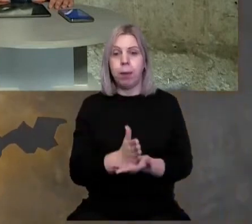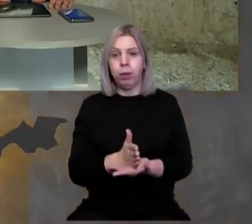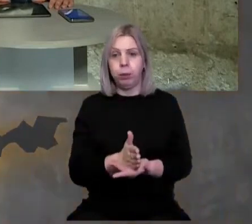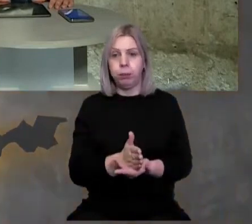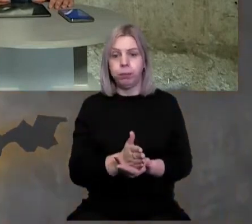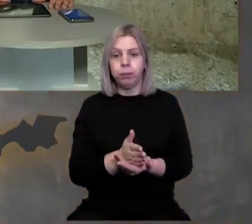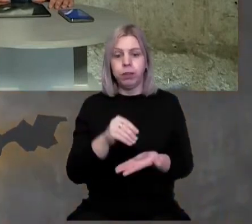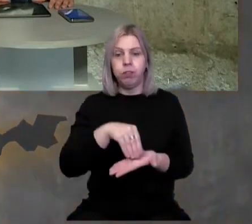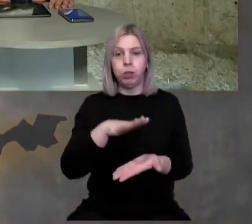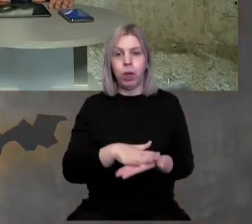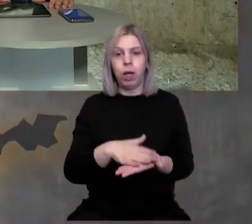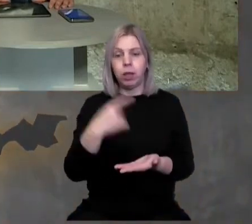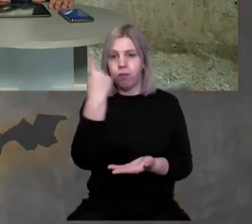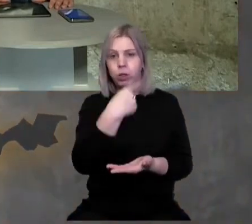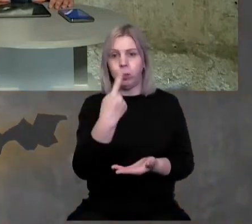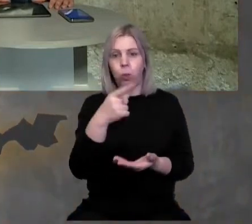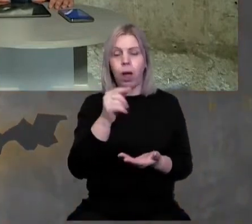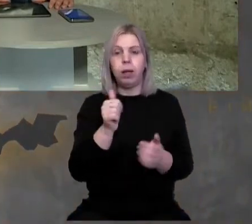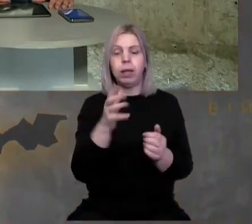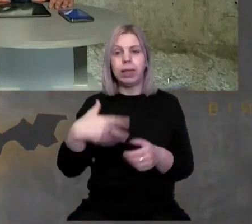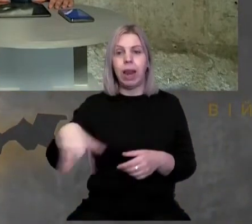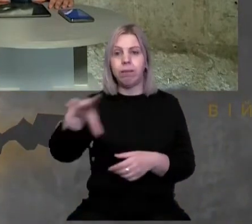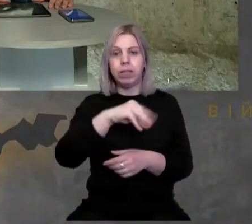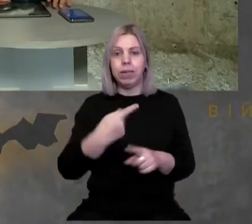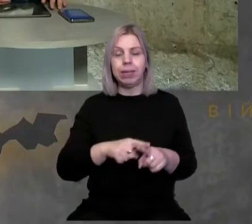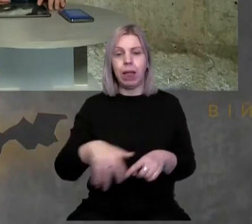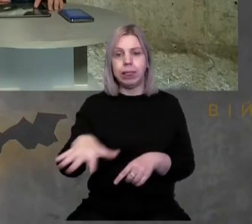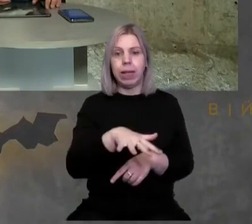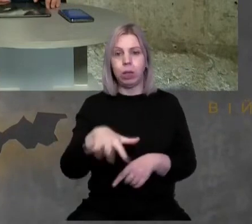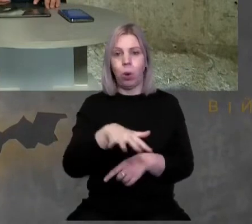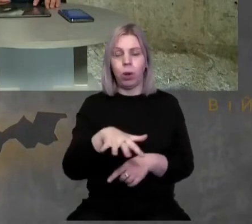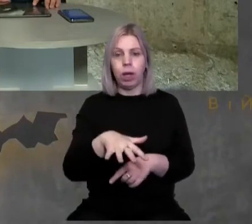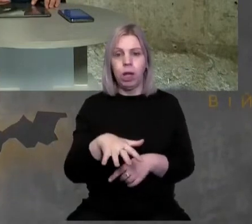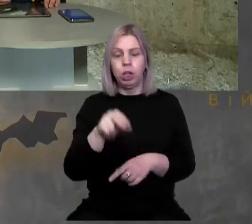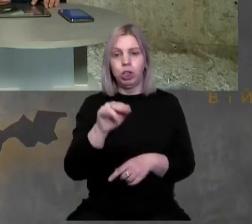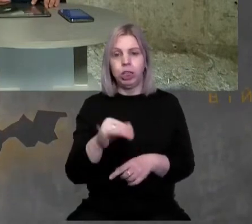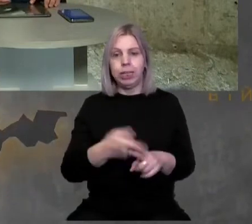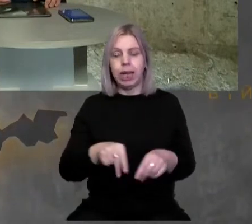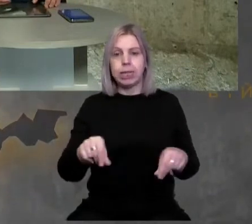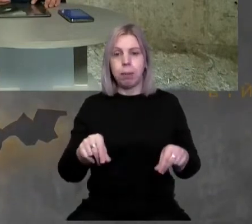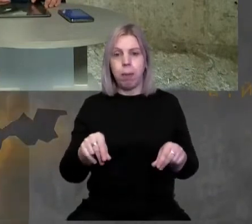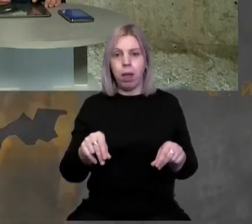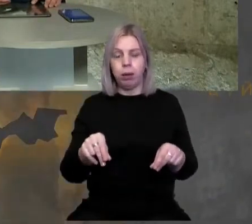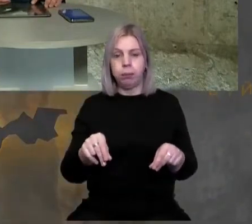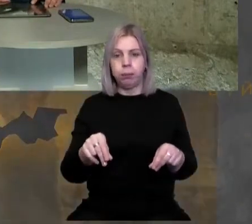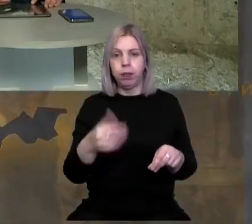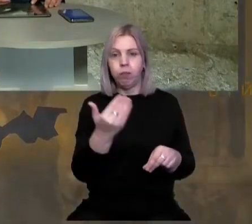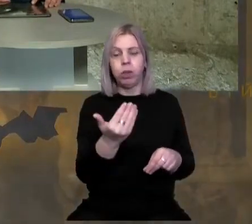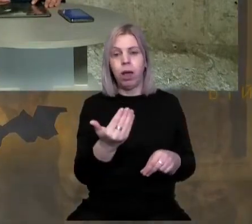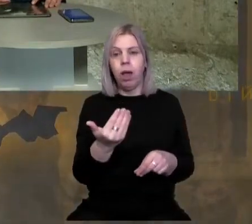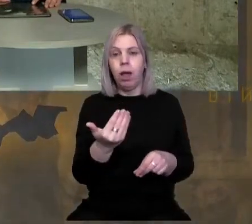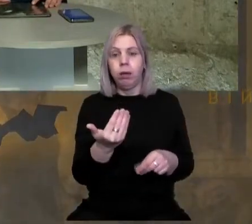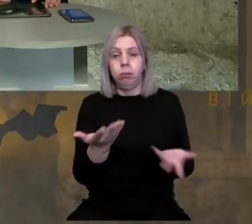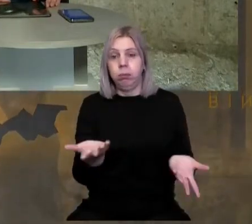фіксувати візуально для всіх, що ця територія, ця земля, вона